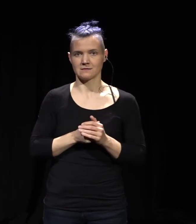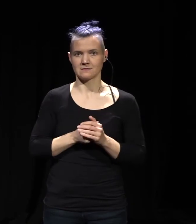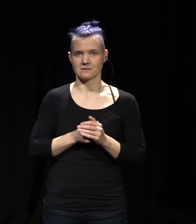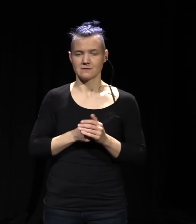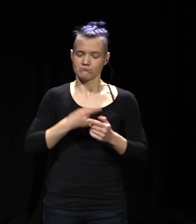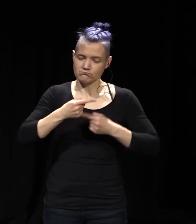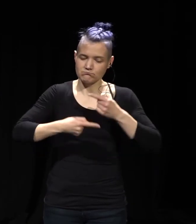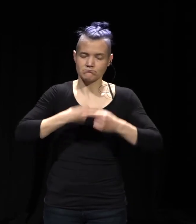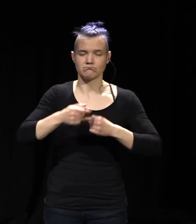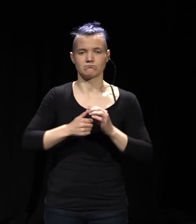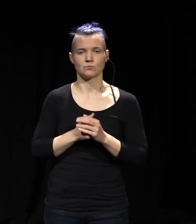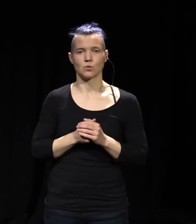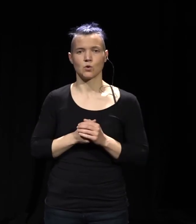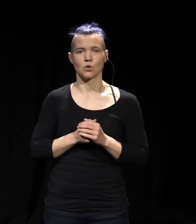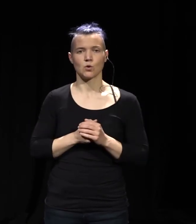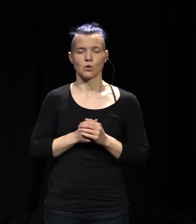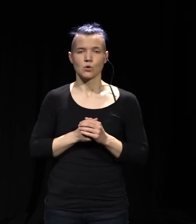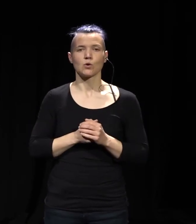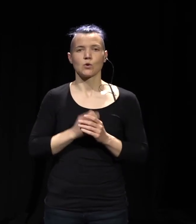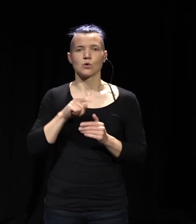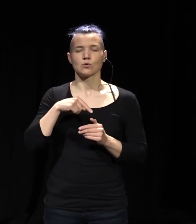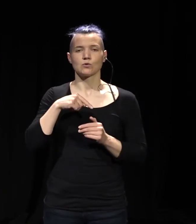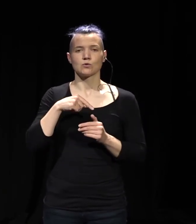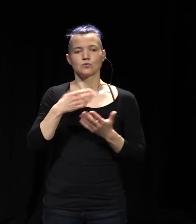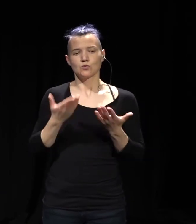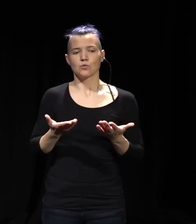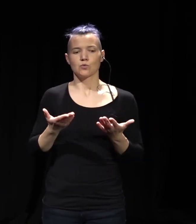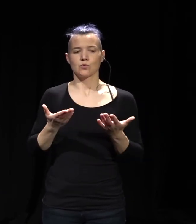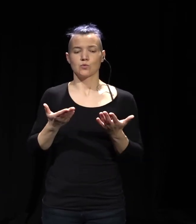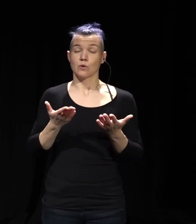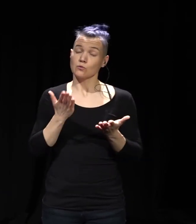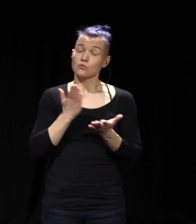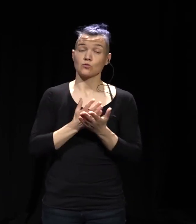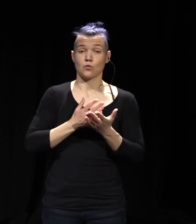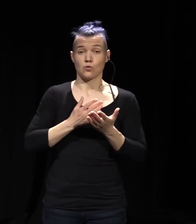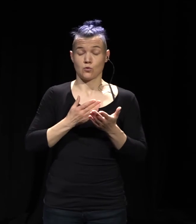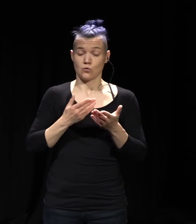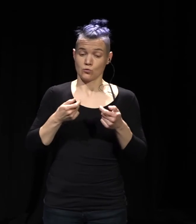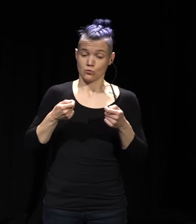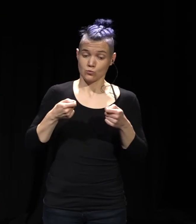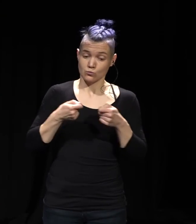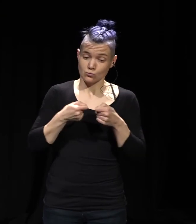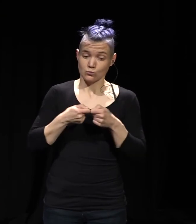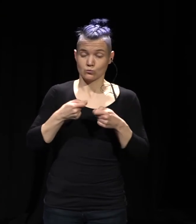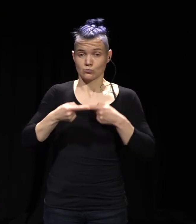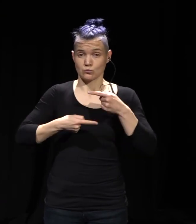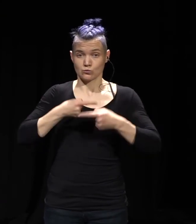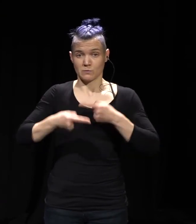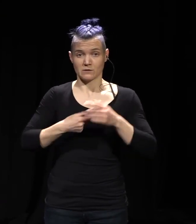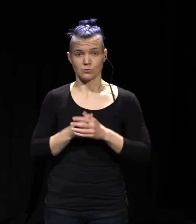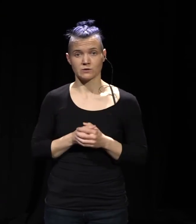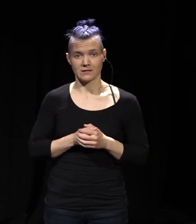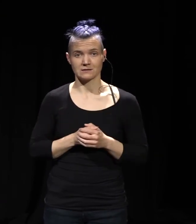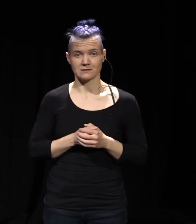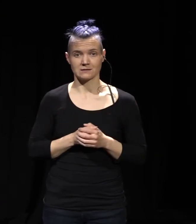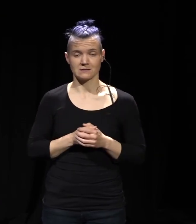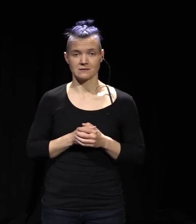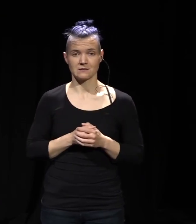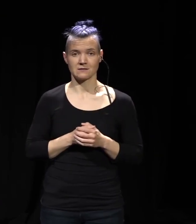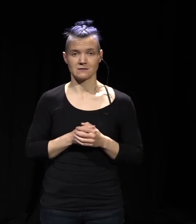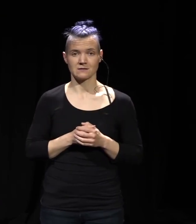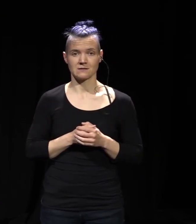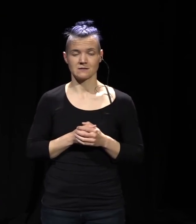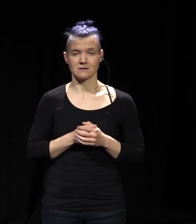Ja, und das ist ein spannender Prozess. Wir werden dann auch